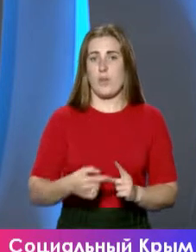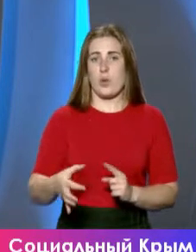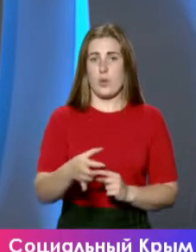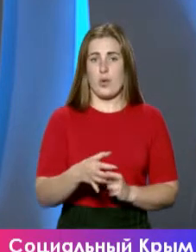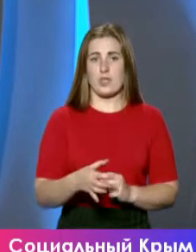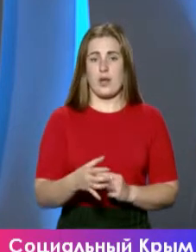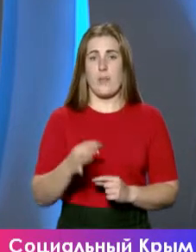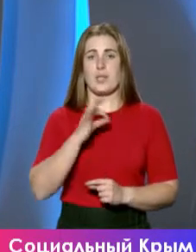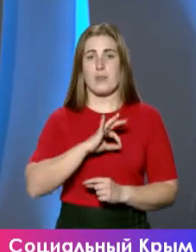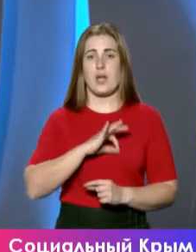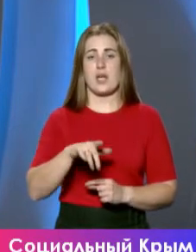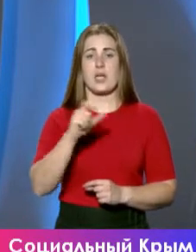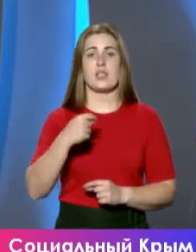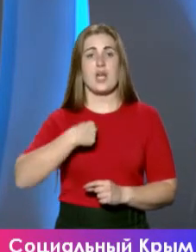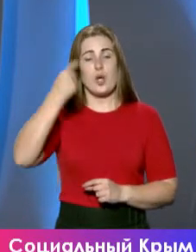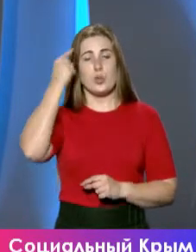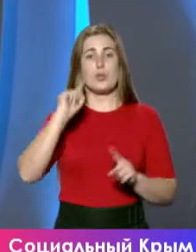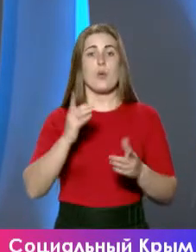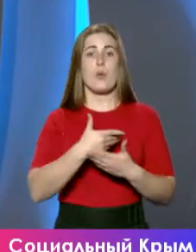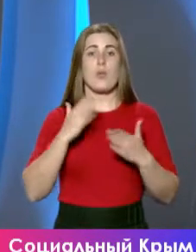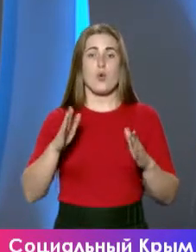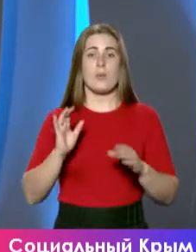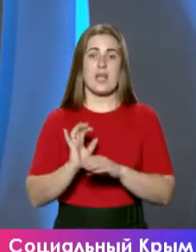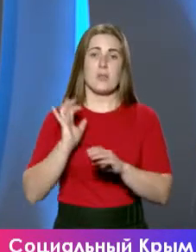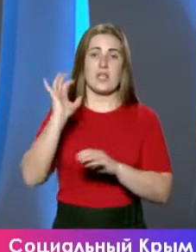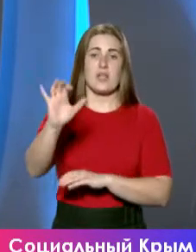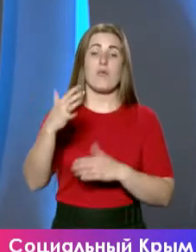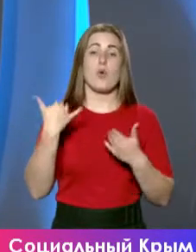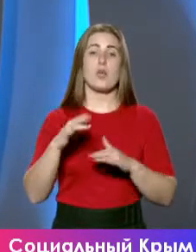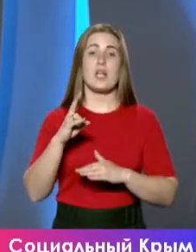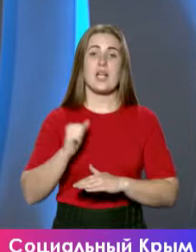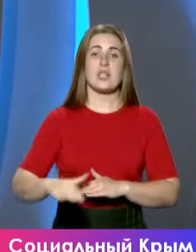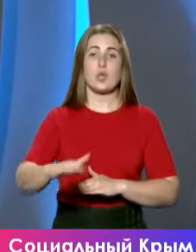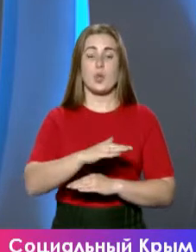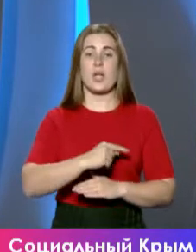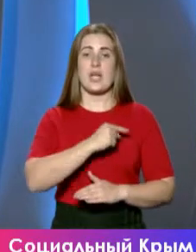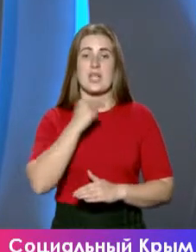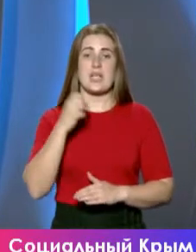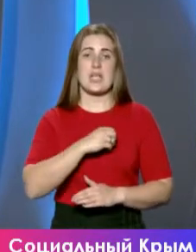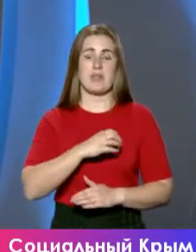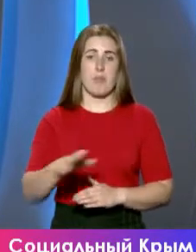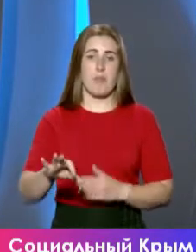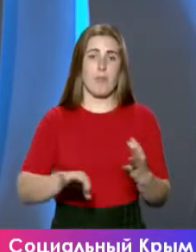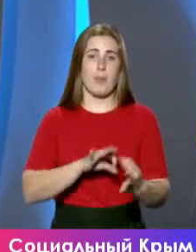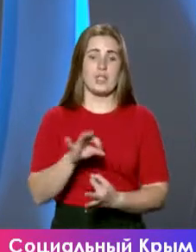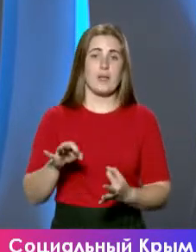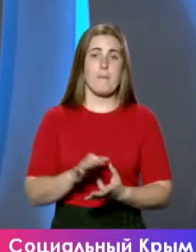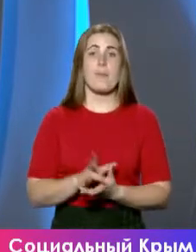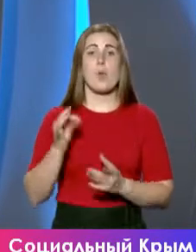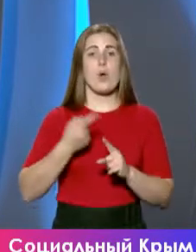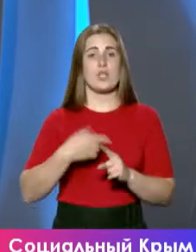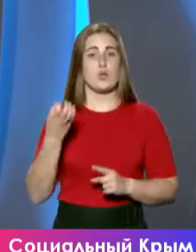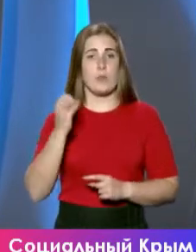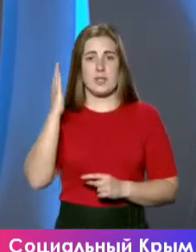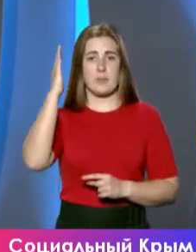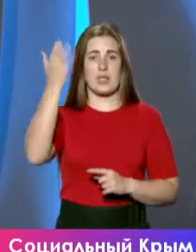потребления газа. Я думаю, что мы еще будем экспортировать, но уже на территорию России, скажем, избытки. Но это еще перспектива, потому